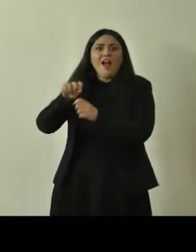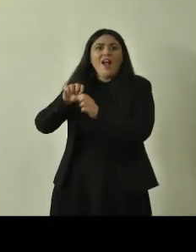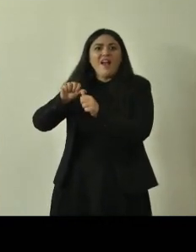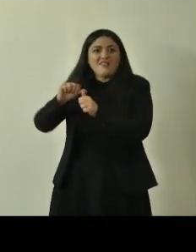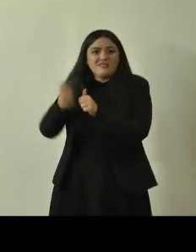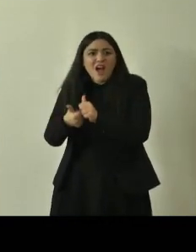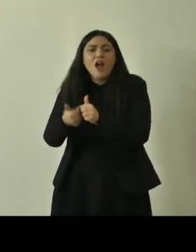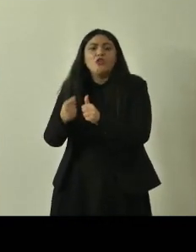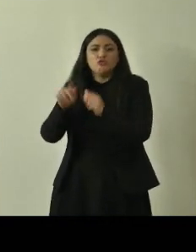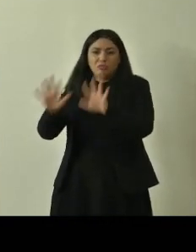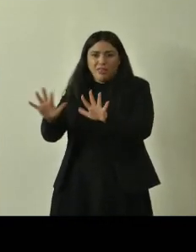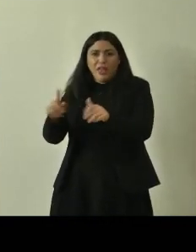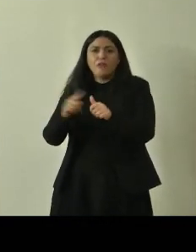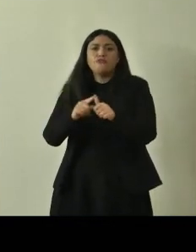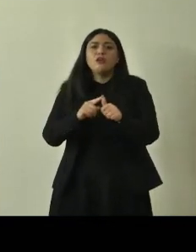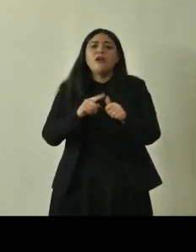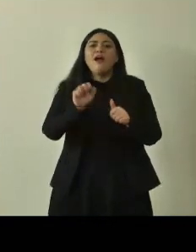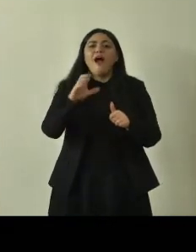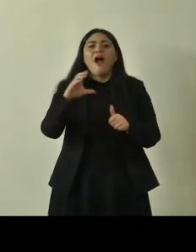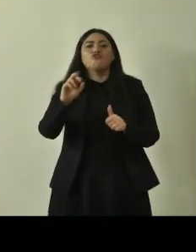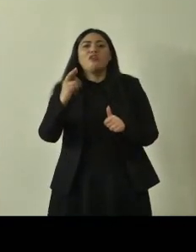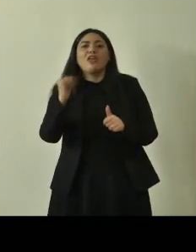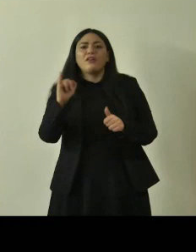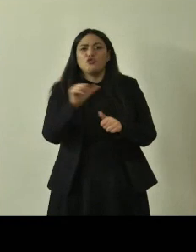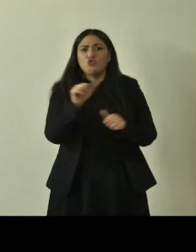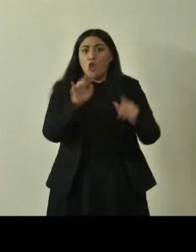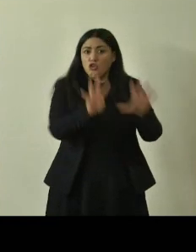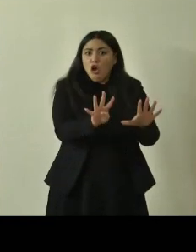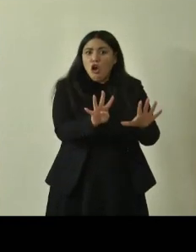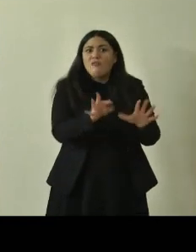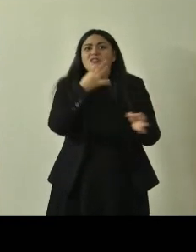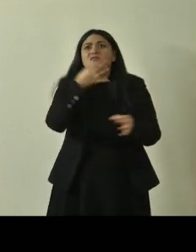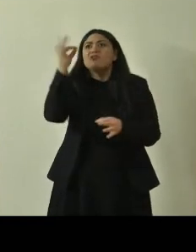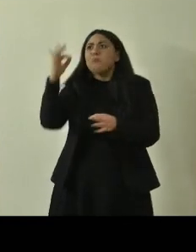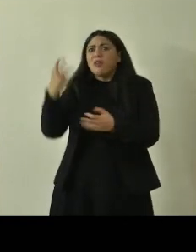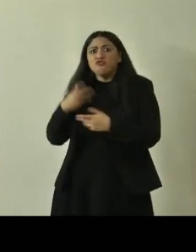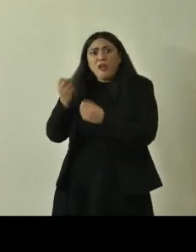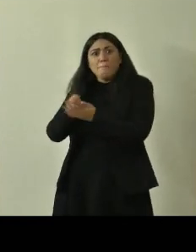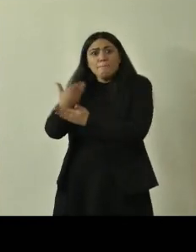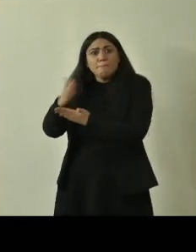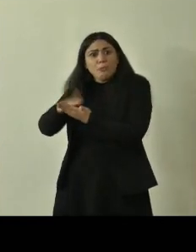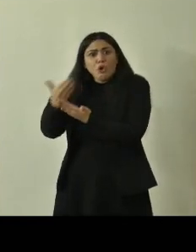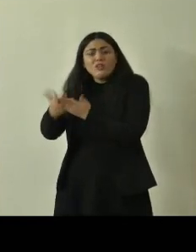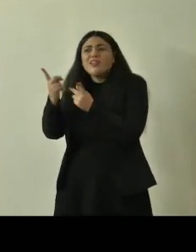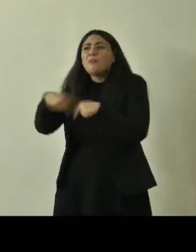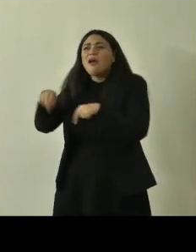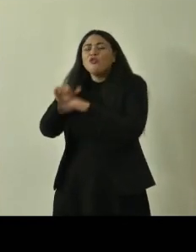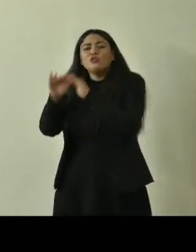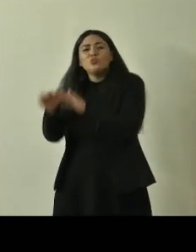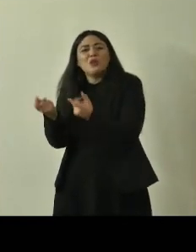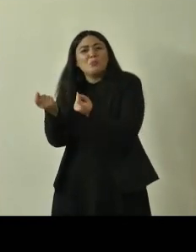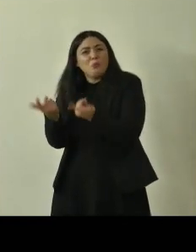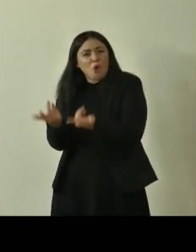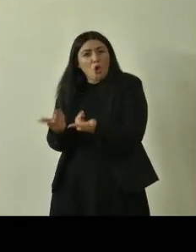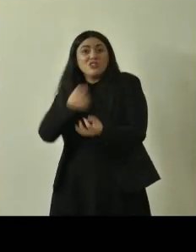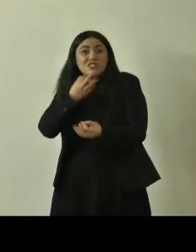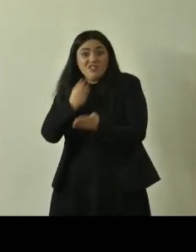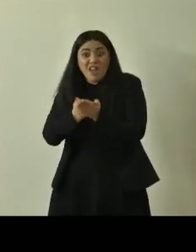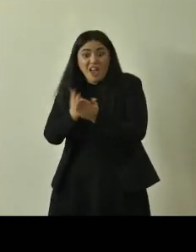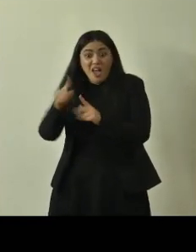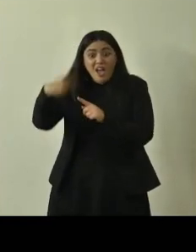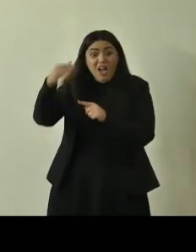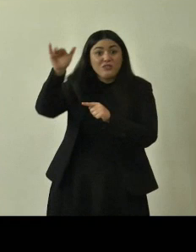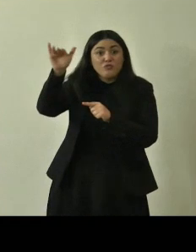e gli aceri sono 9 cioè abbiamo delle specie importanti poco rappresentate quindi noi dovremo nei prossimi anni